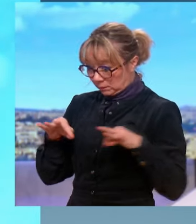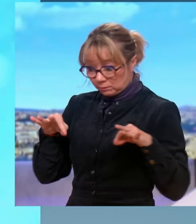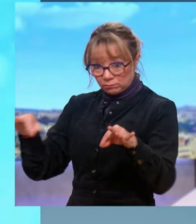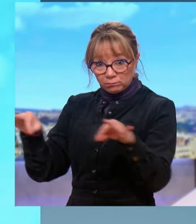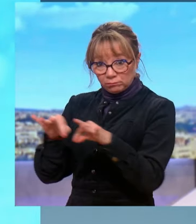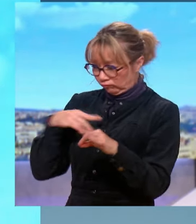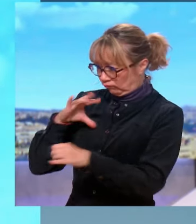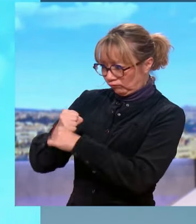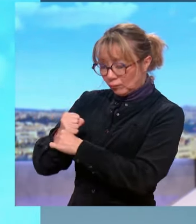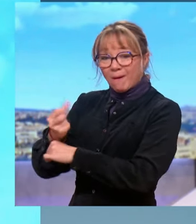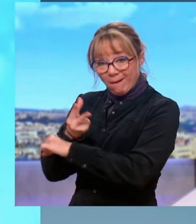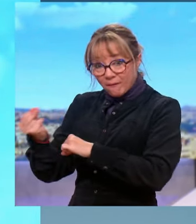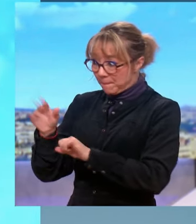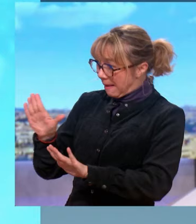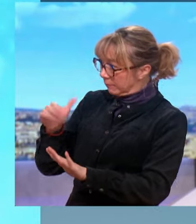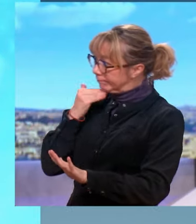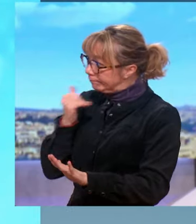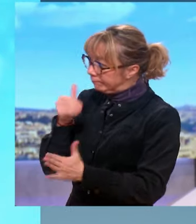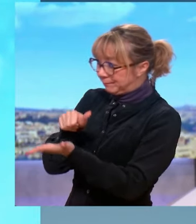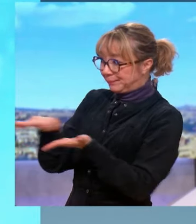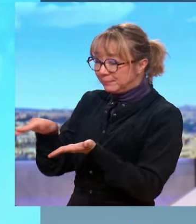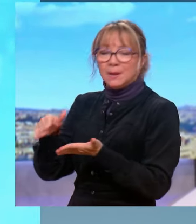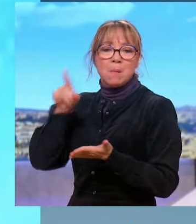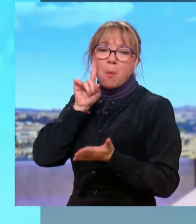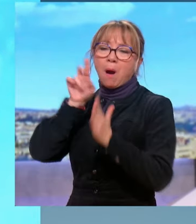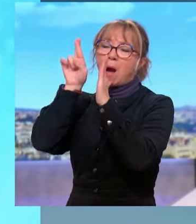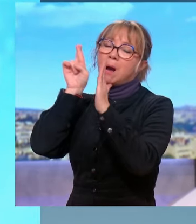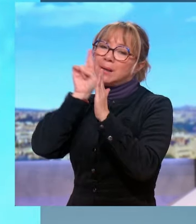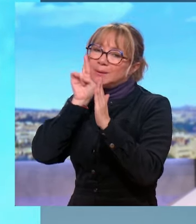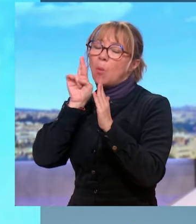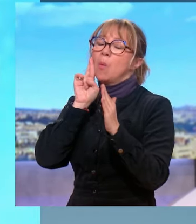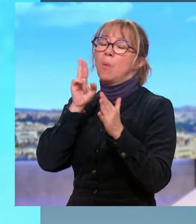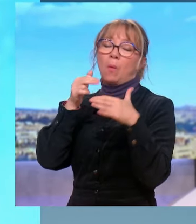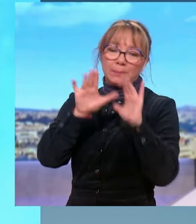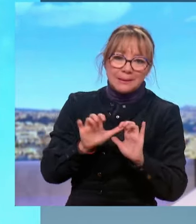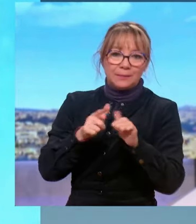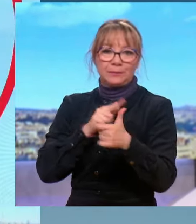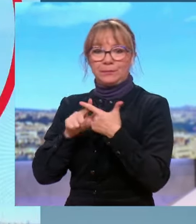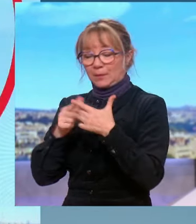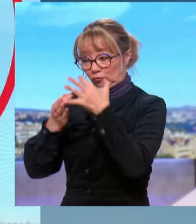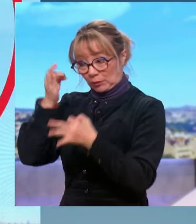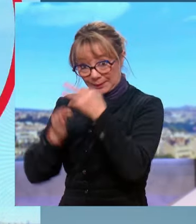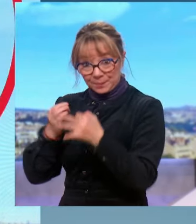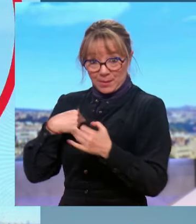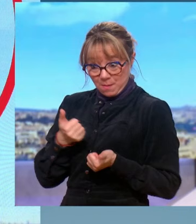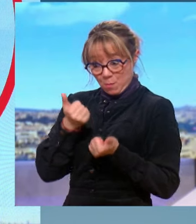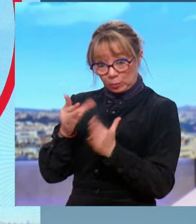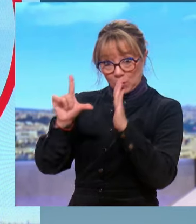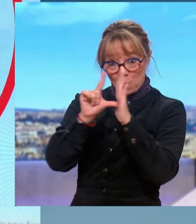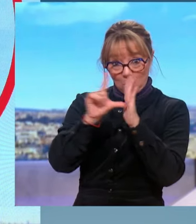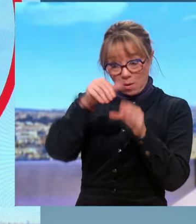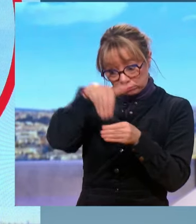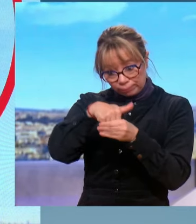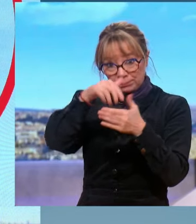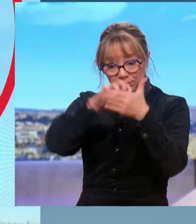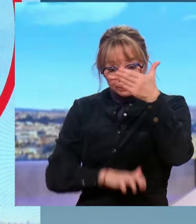condamnés à des peines qui sont graves, mais qu ne peut pas expulser en raison de diverses raisons, administratives, juridiques. Et donc la proposition de loi qui est défendue par le gouvernement, le projet